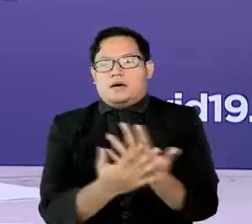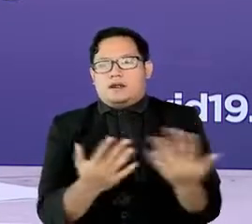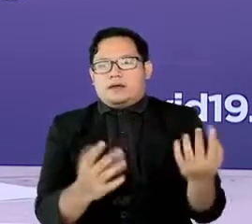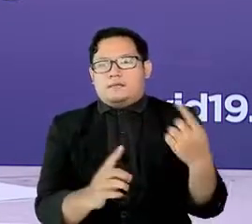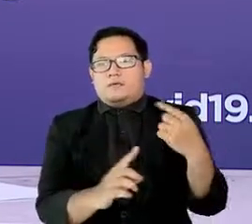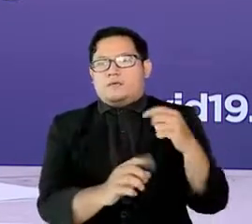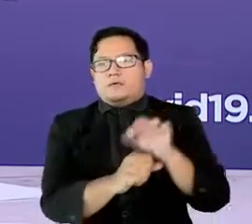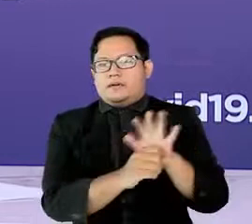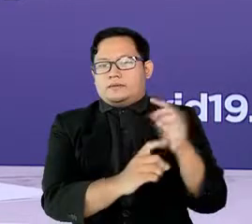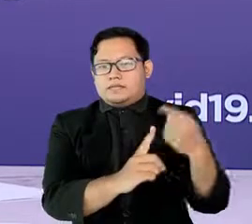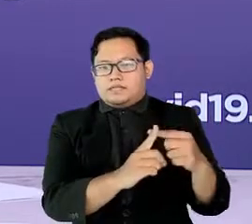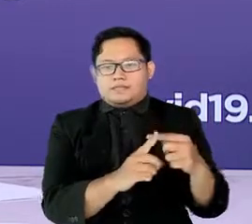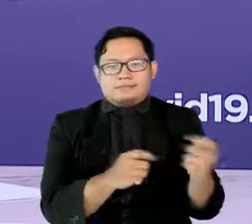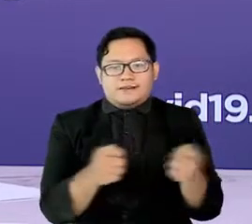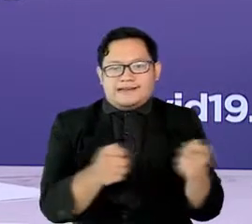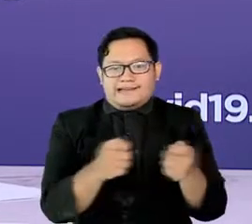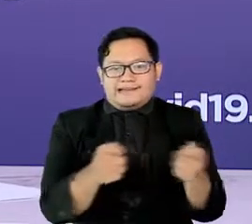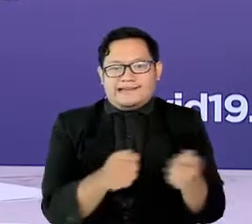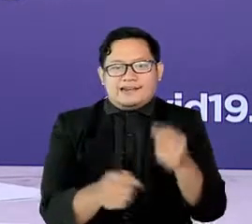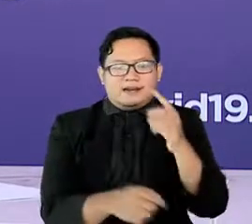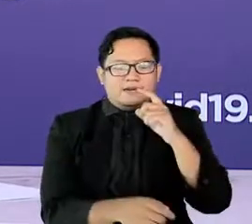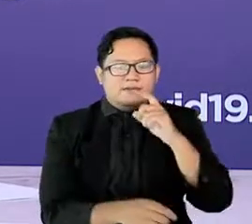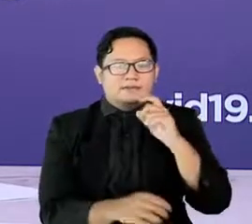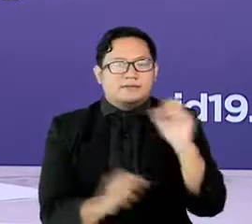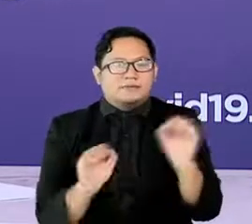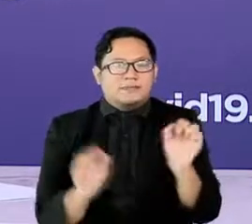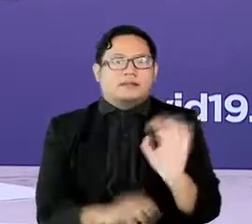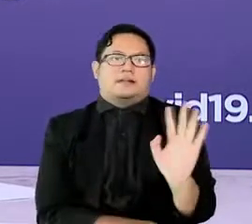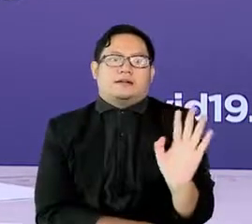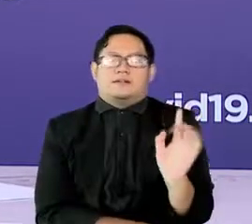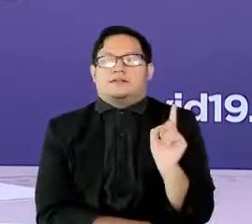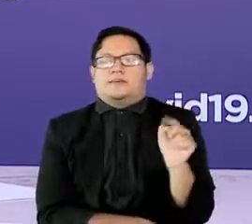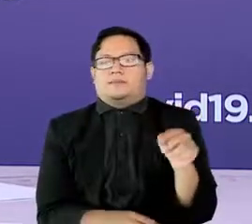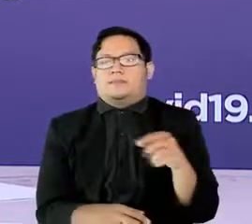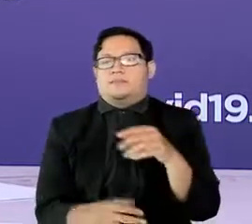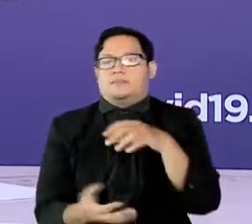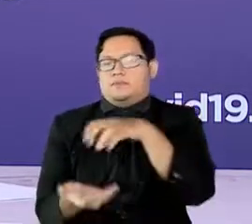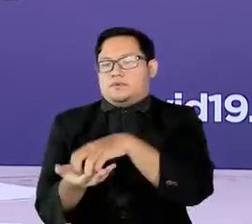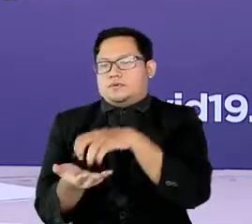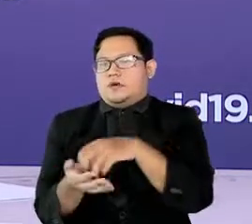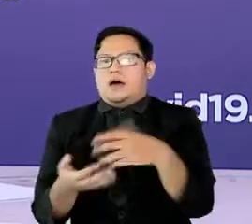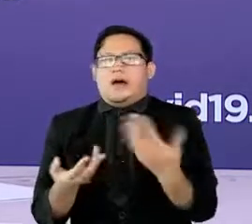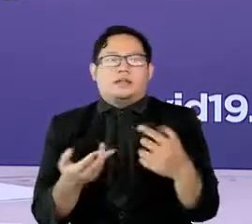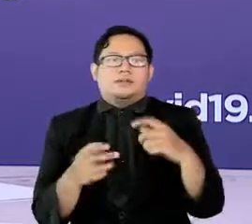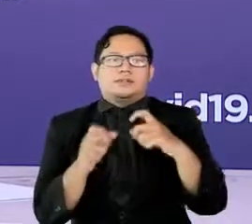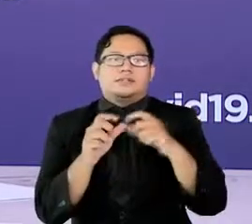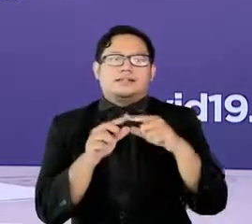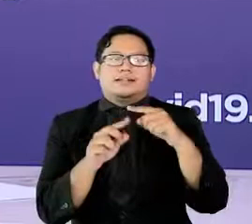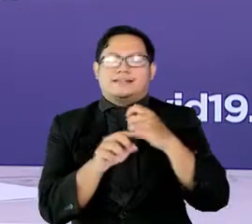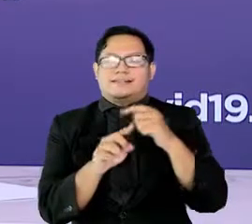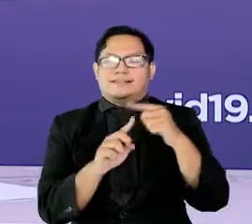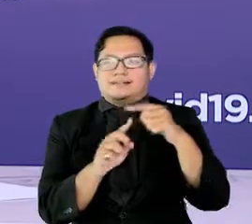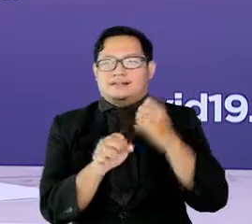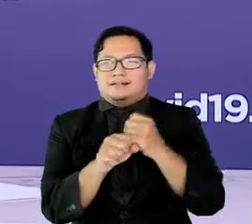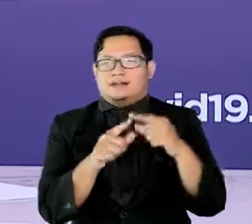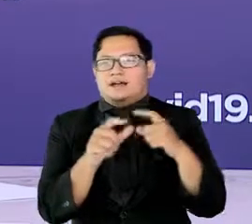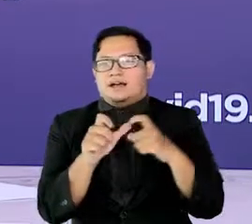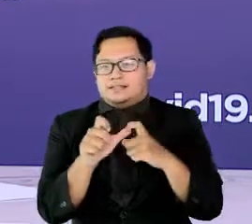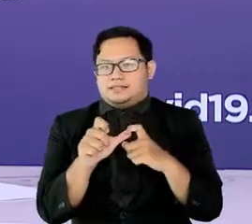dilakukan dengan sesegera mungkin karena tidak berjalannya fungsi posko atau satgas di level kelurahan desa.